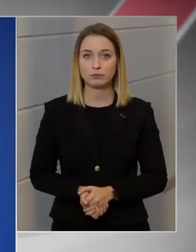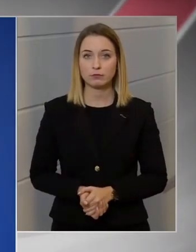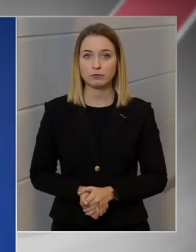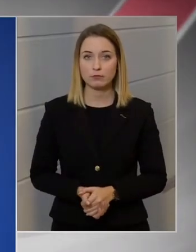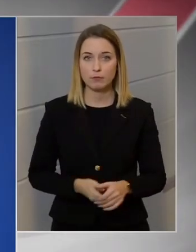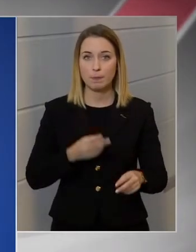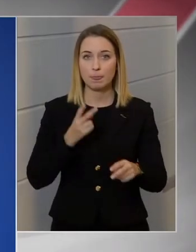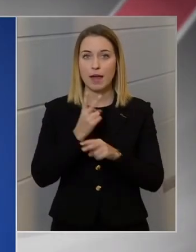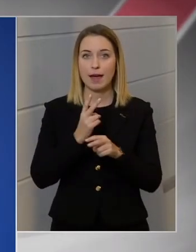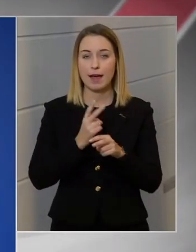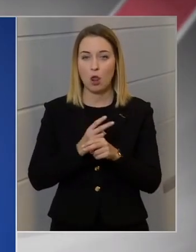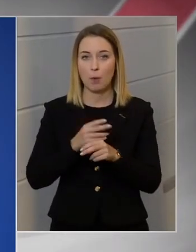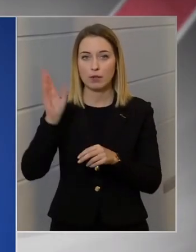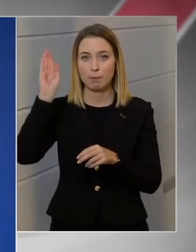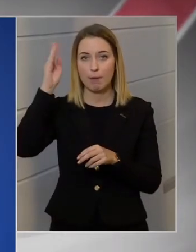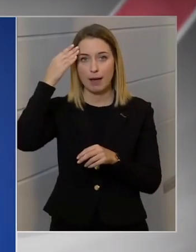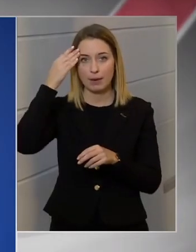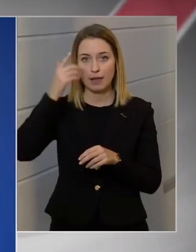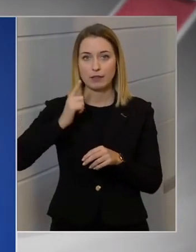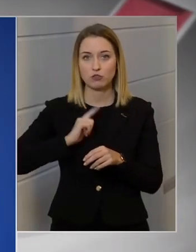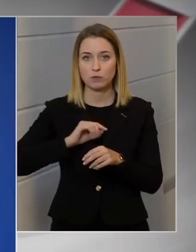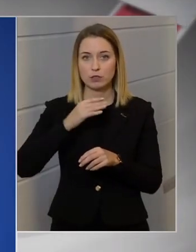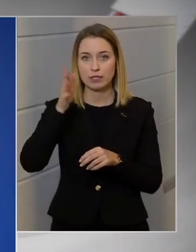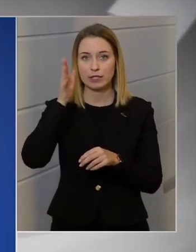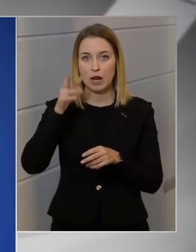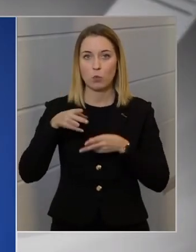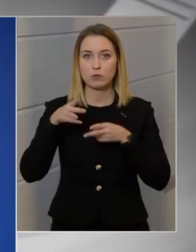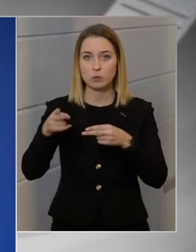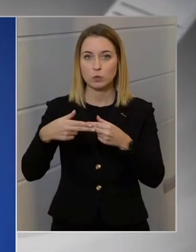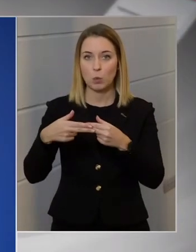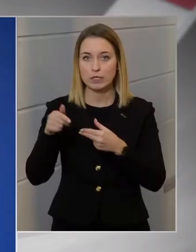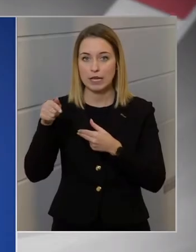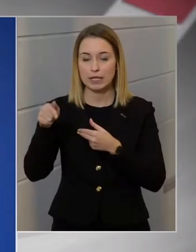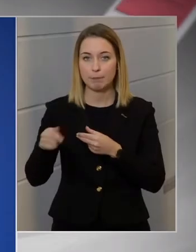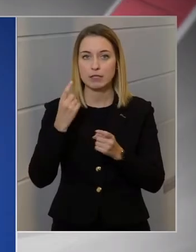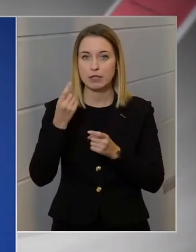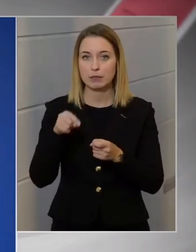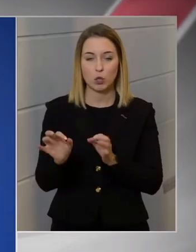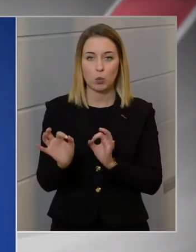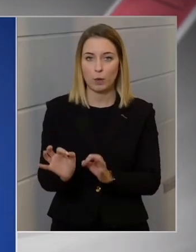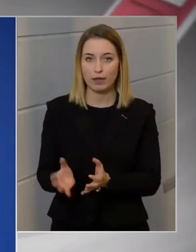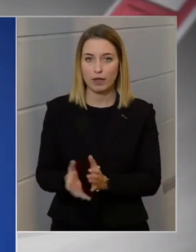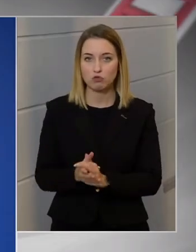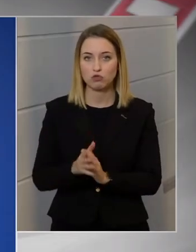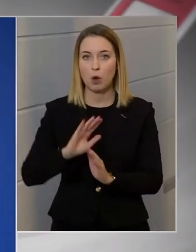Az állami megemlékezés volt a Rákóczi út közelében, szerintem az nagyon helyes. A mindenkori